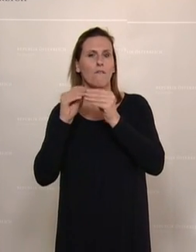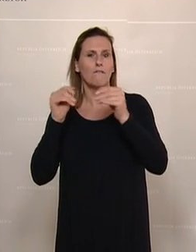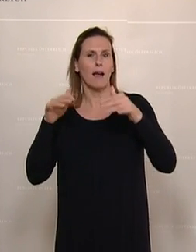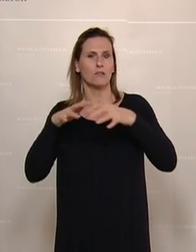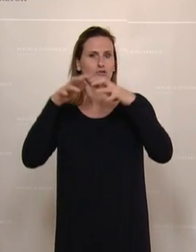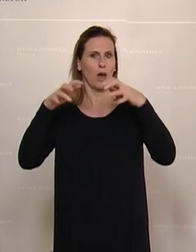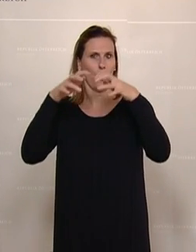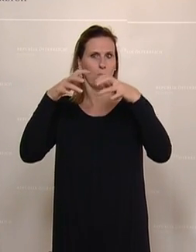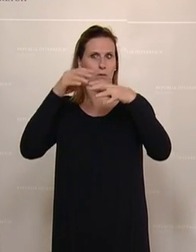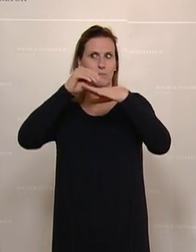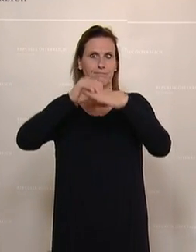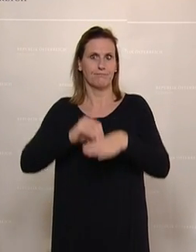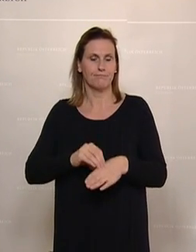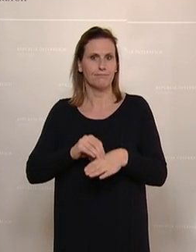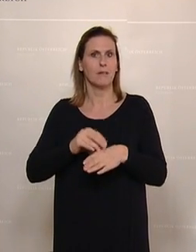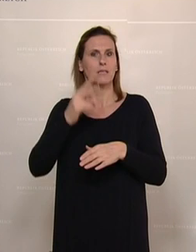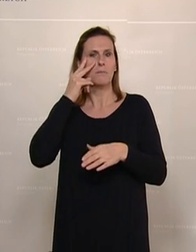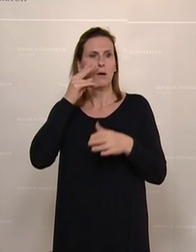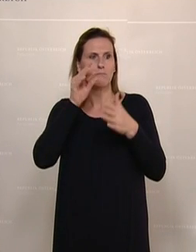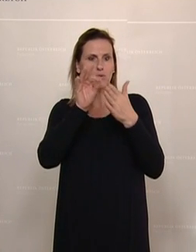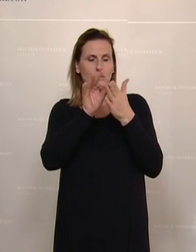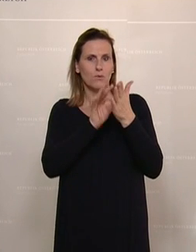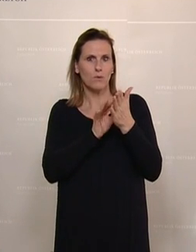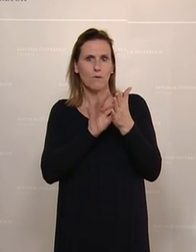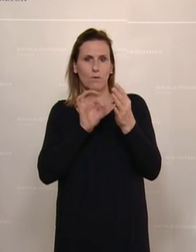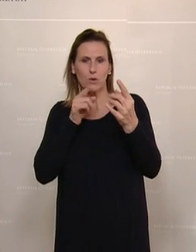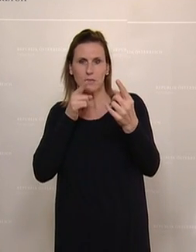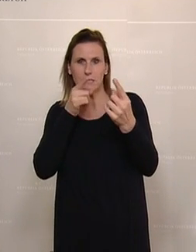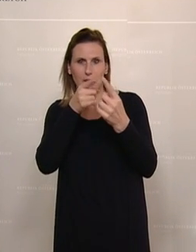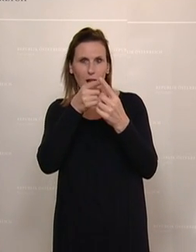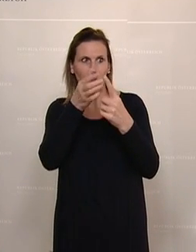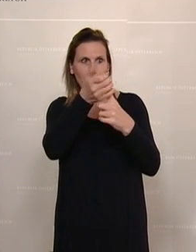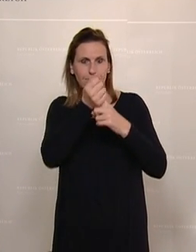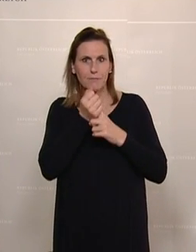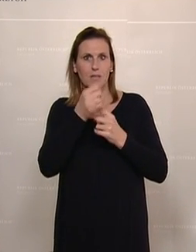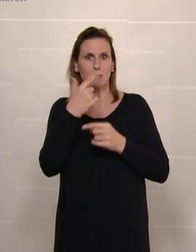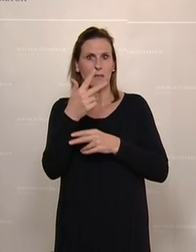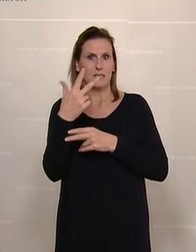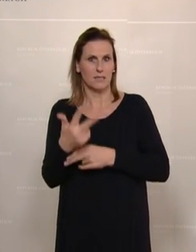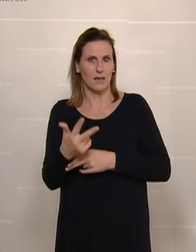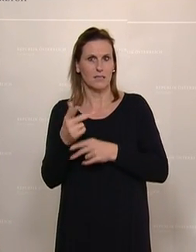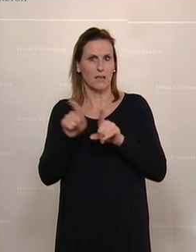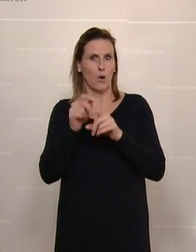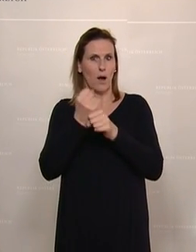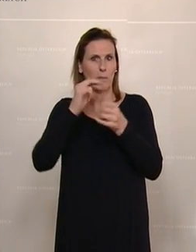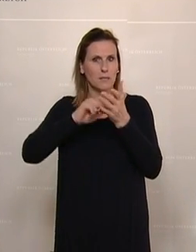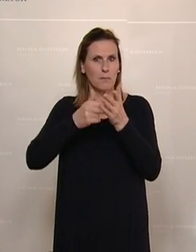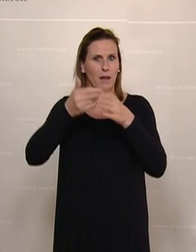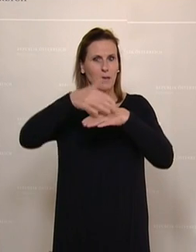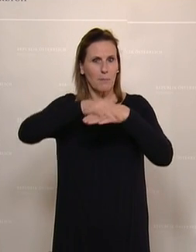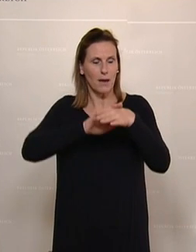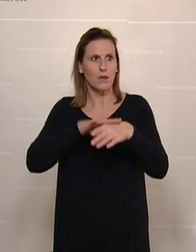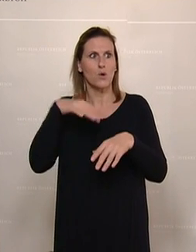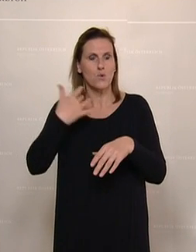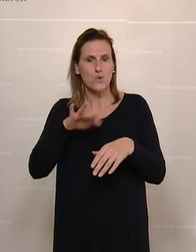Und alle diese Punkte zeigen, dass für die Erreichung der Agenda 2030 Ziele auch für die Gemeinden es